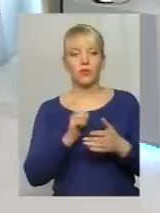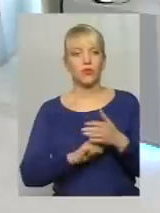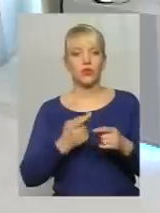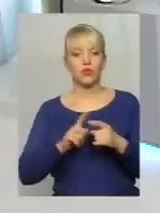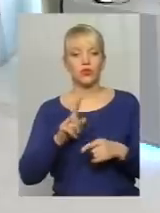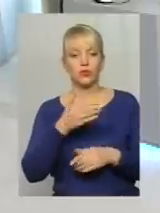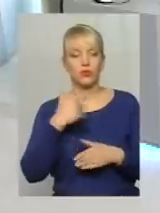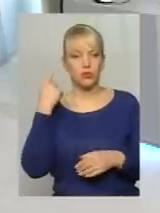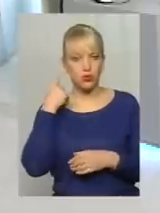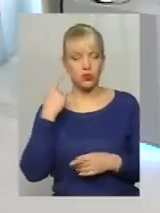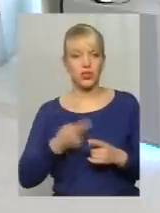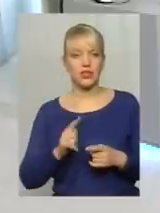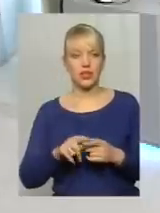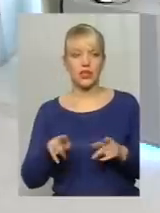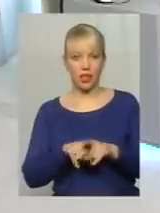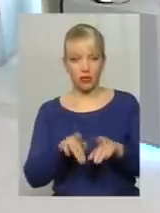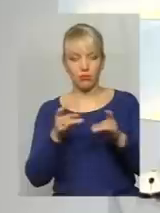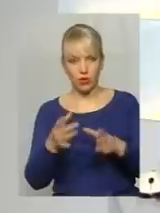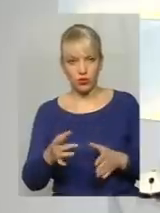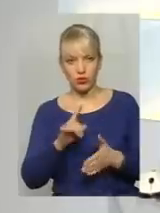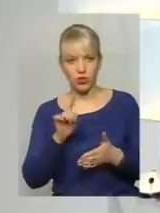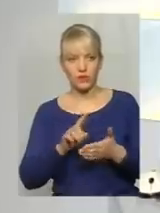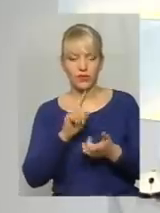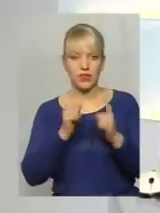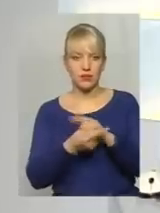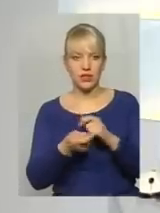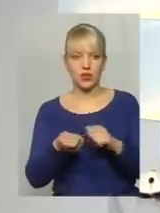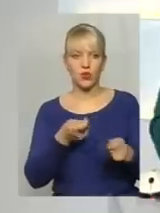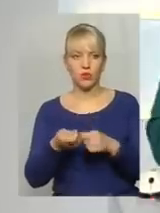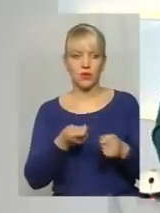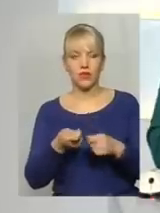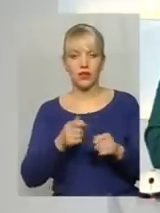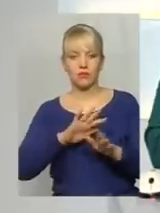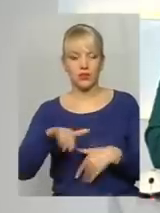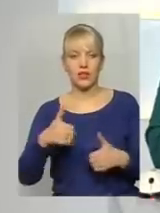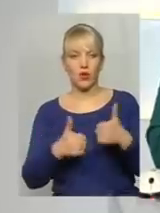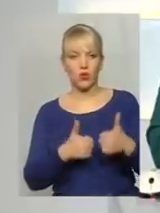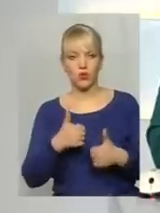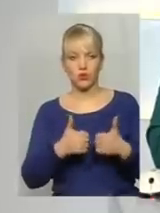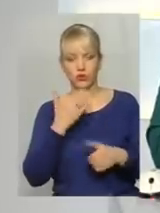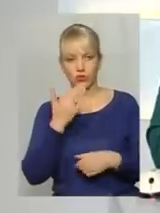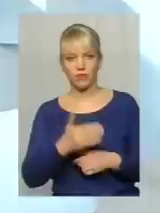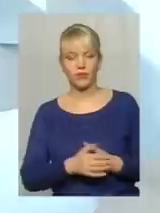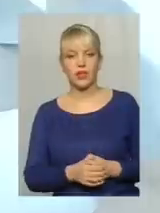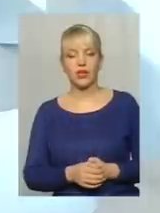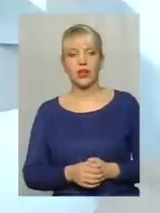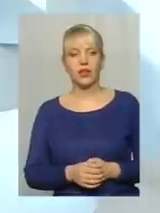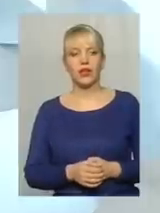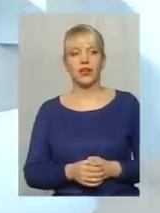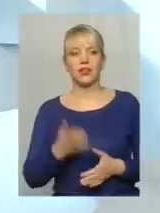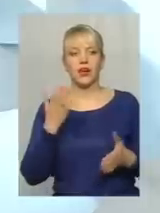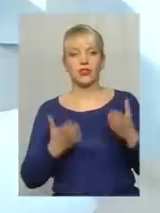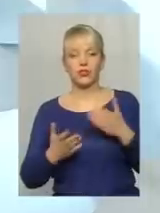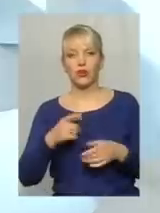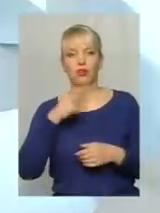почули, насправді це так просто, от, змінити управителя, навіть вже після конкурсу? Ну, по-перше, слід наголосити,